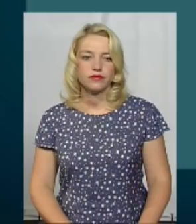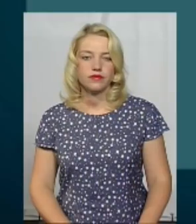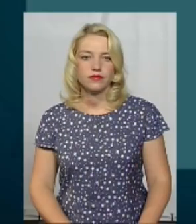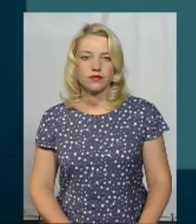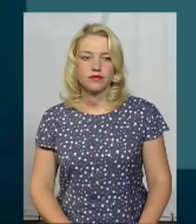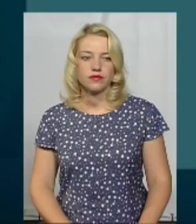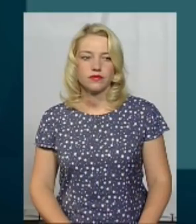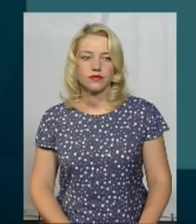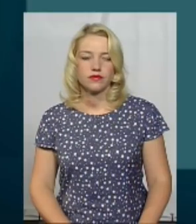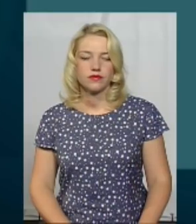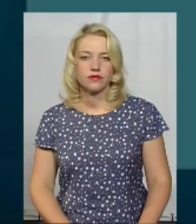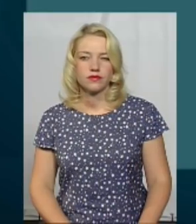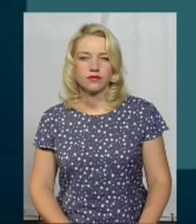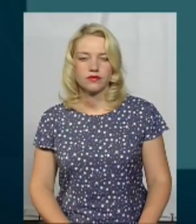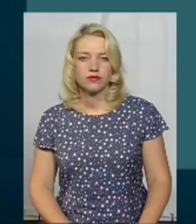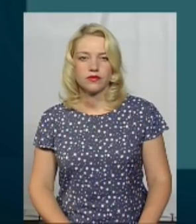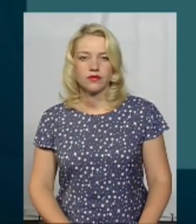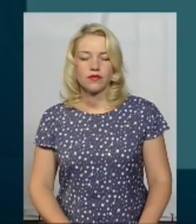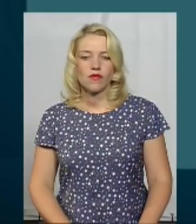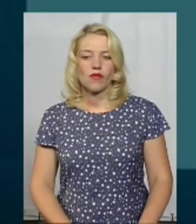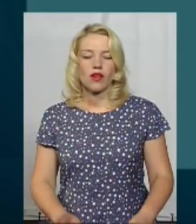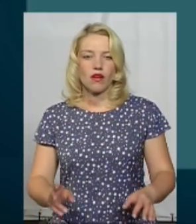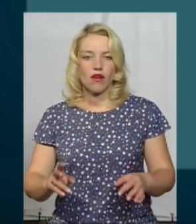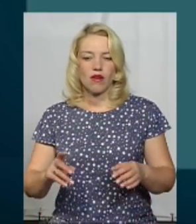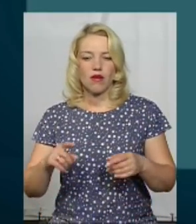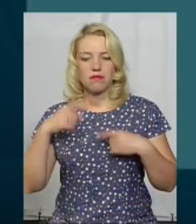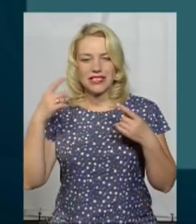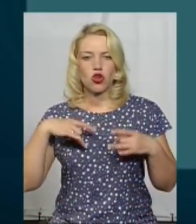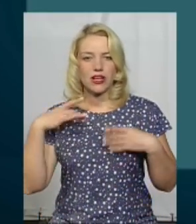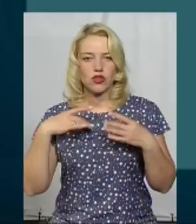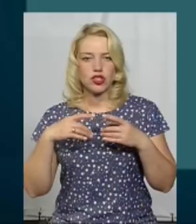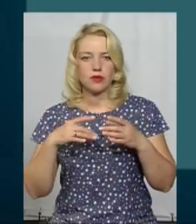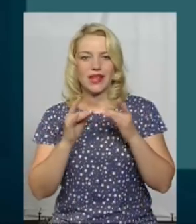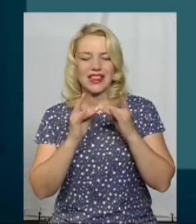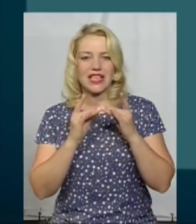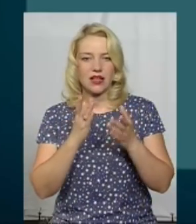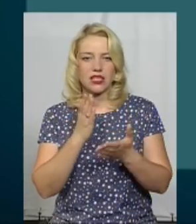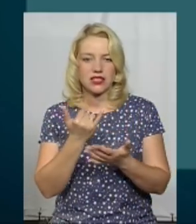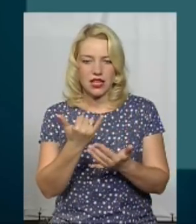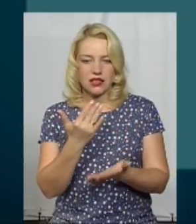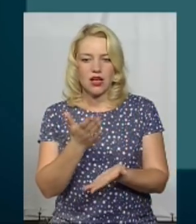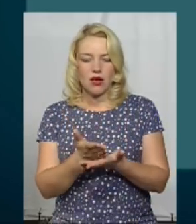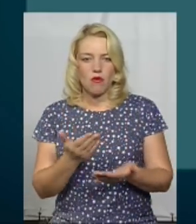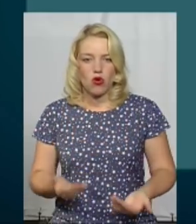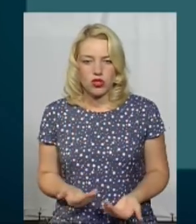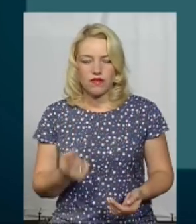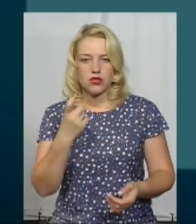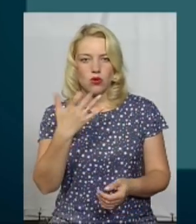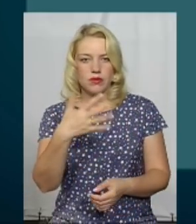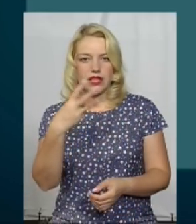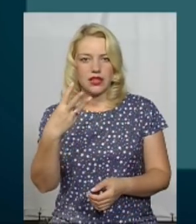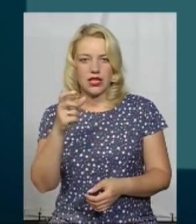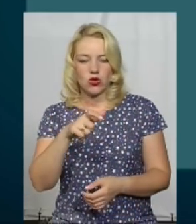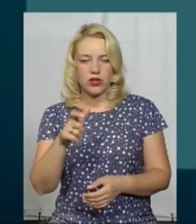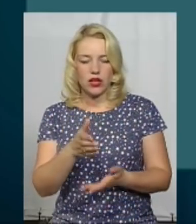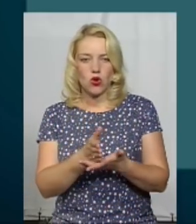В Дунаєвецькому психоневрологічному інтернаті проживає на даний час 153 чоловіки. Обслуговують цих